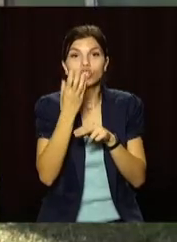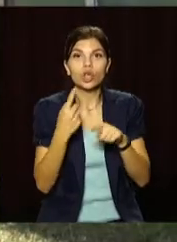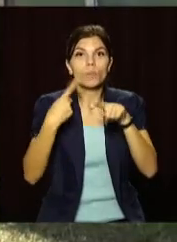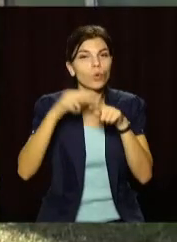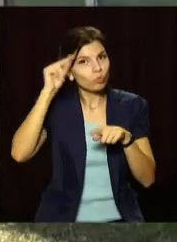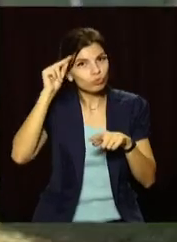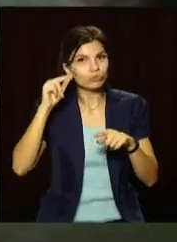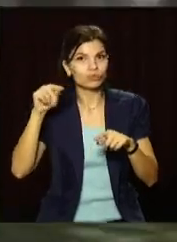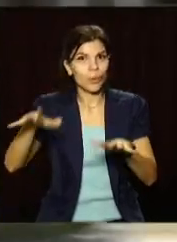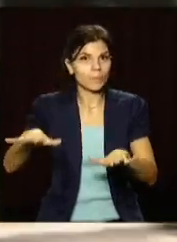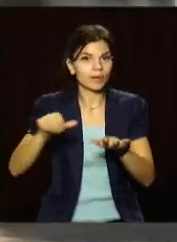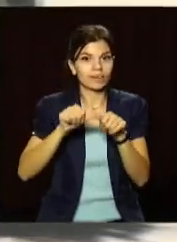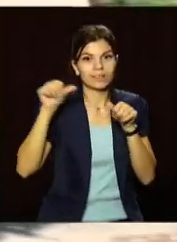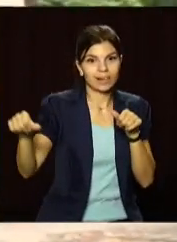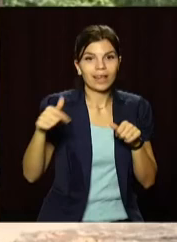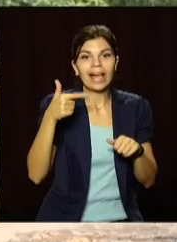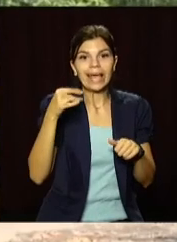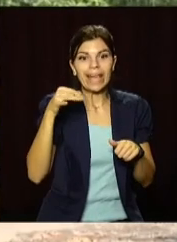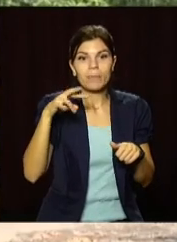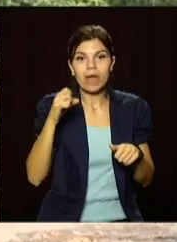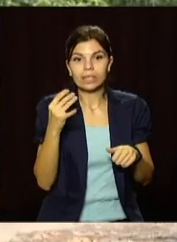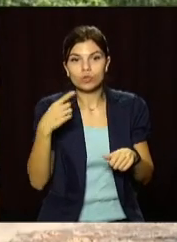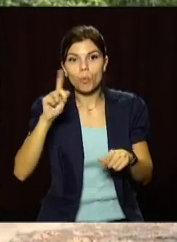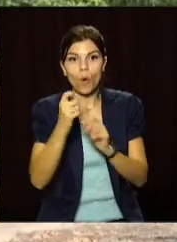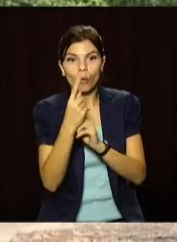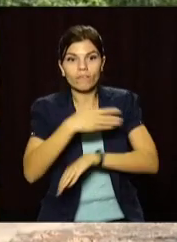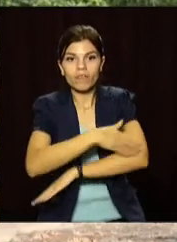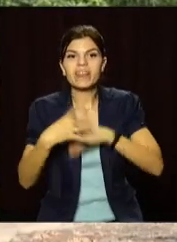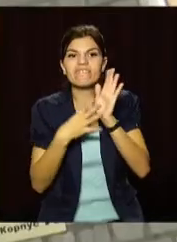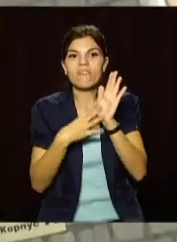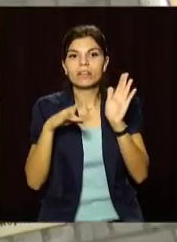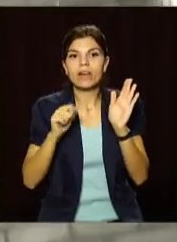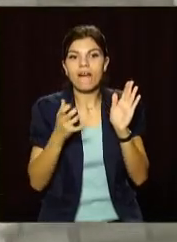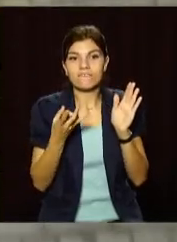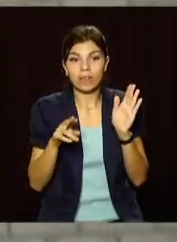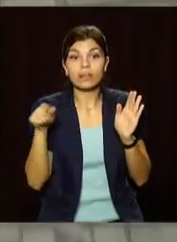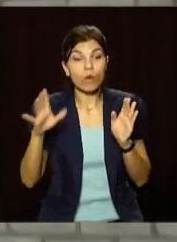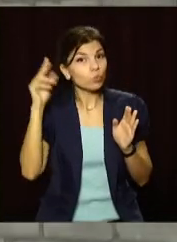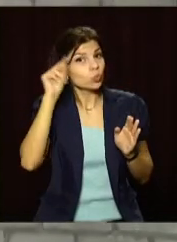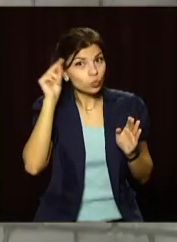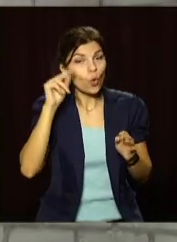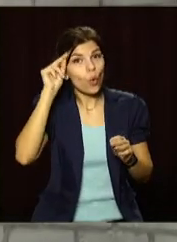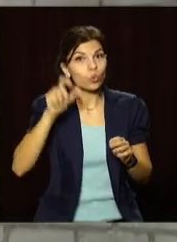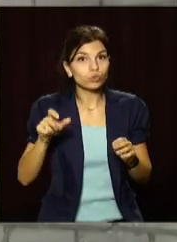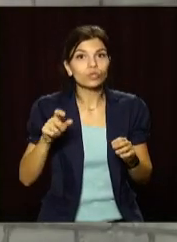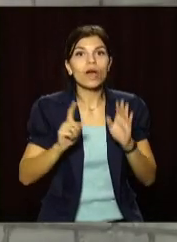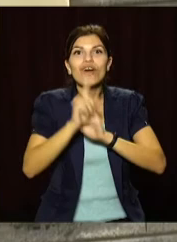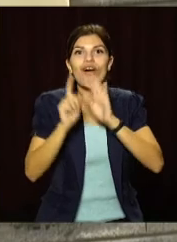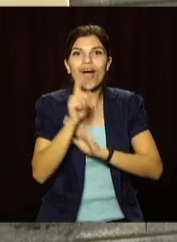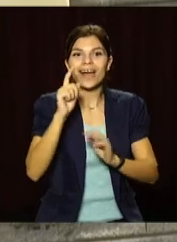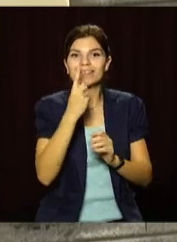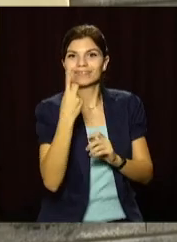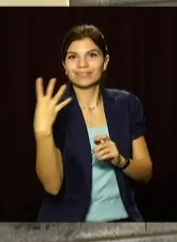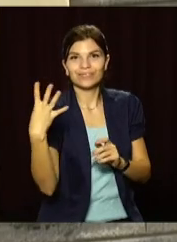один навчальний заклад – будівлю гімназії номер 11 по вулиці 9 травня. Там будуть навчатися учні початкових класів.